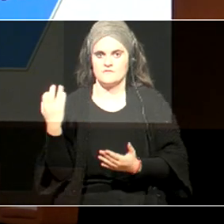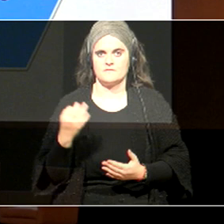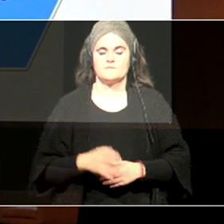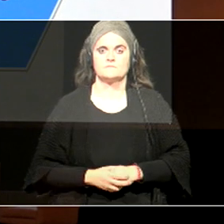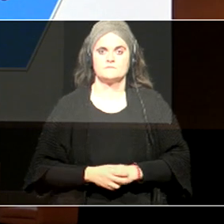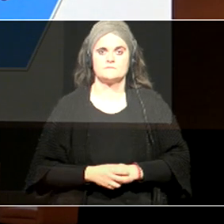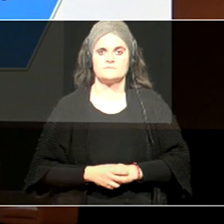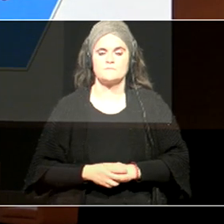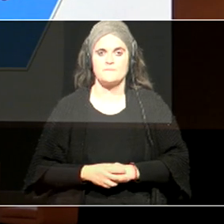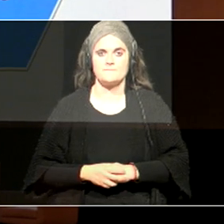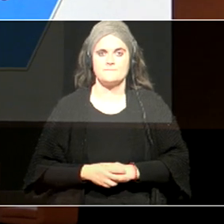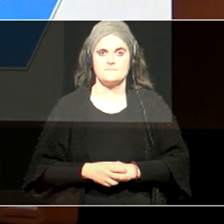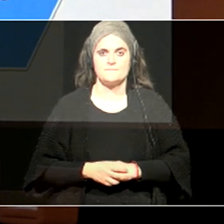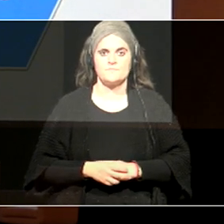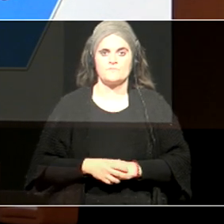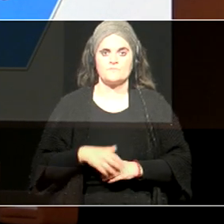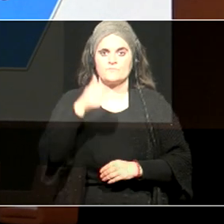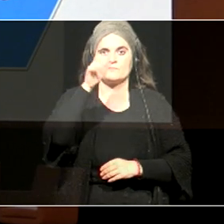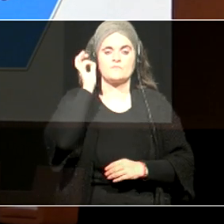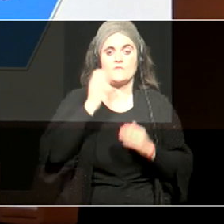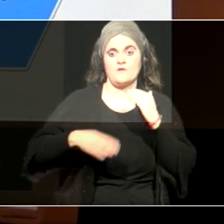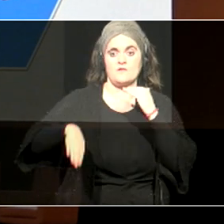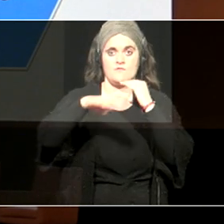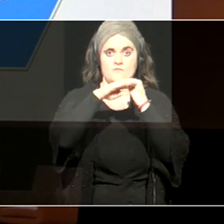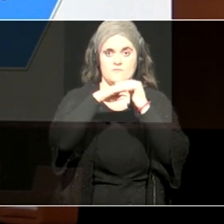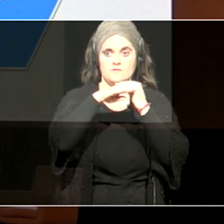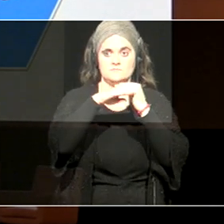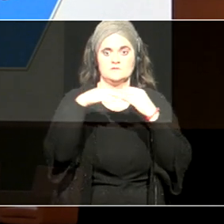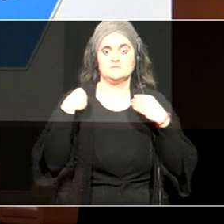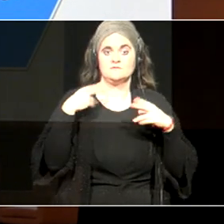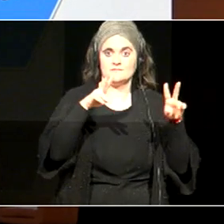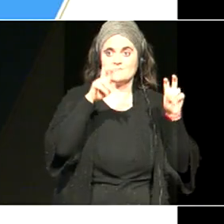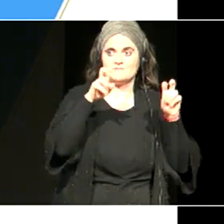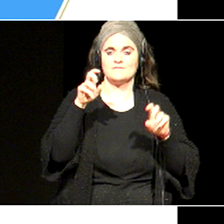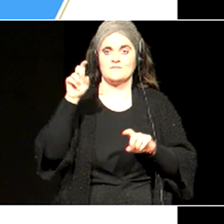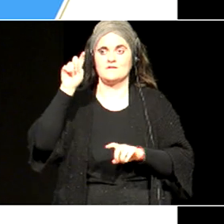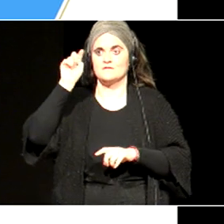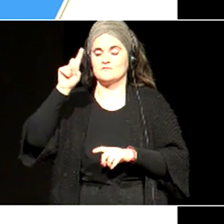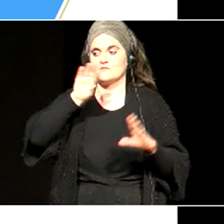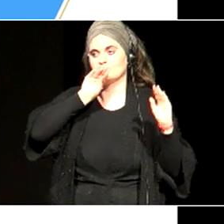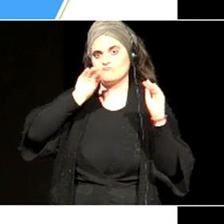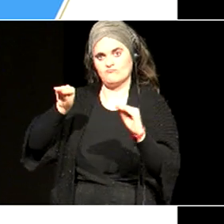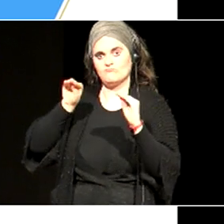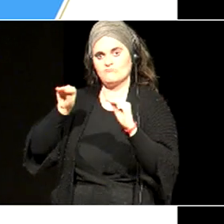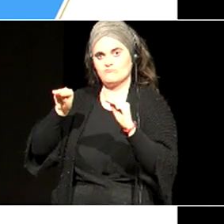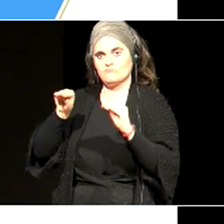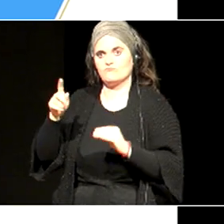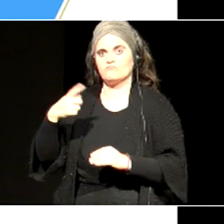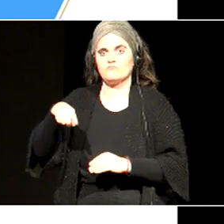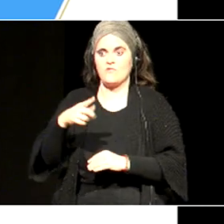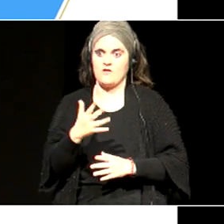Eskidetzan prestatutako, irakasleak, atzo ere, prestakuntzaz, aritu ginen, eta inklusio